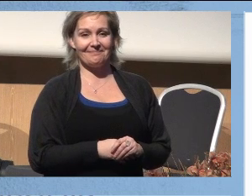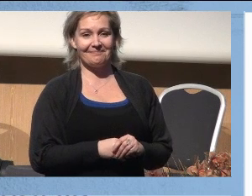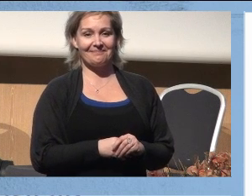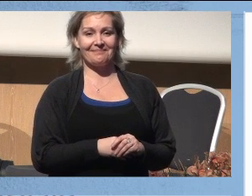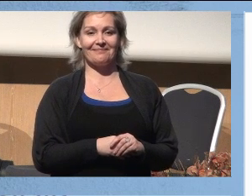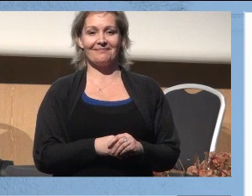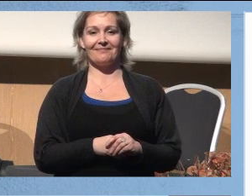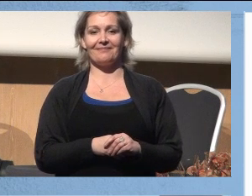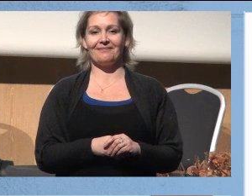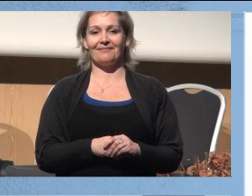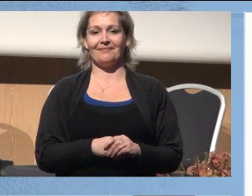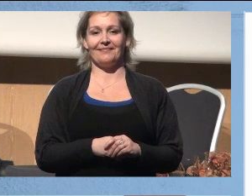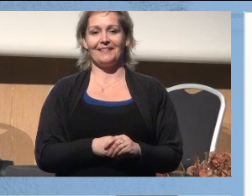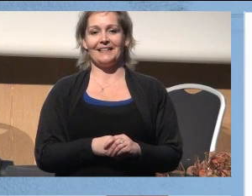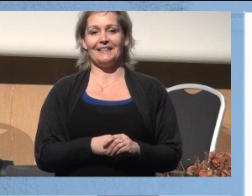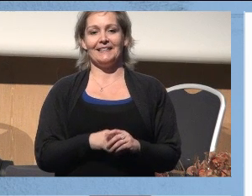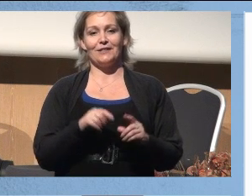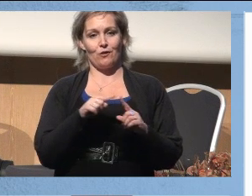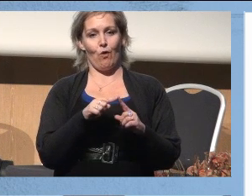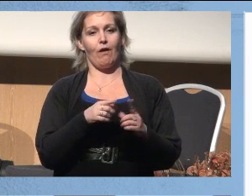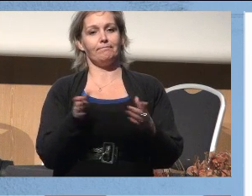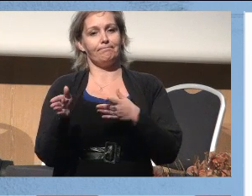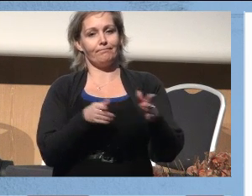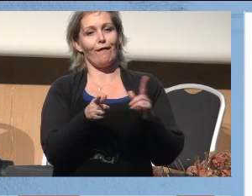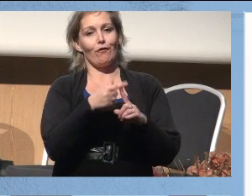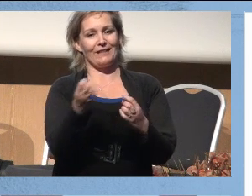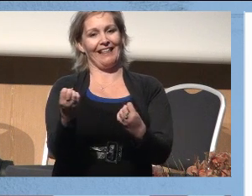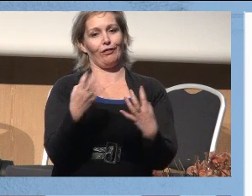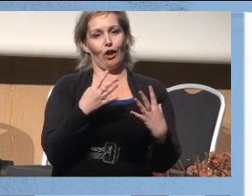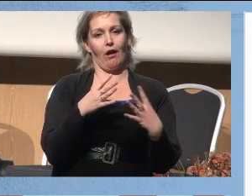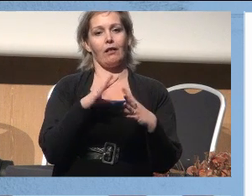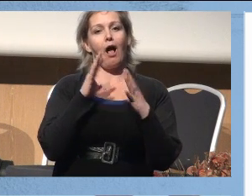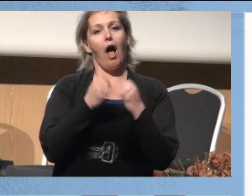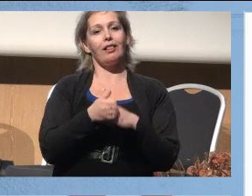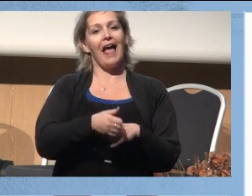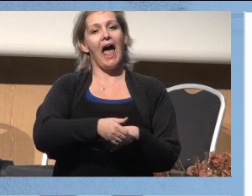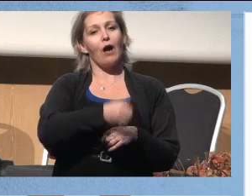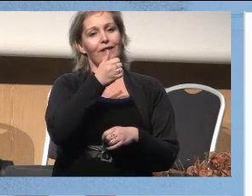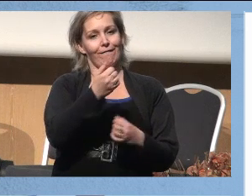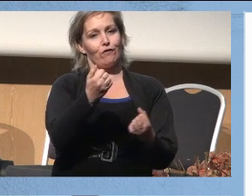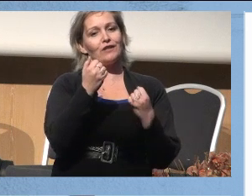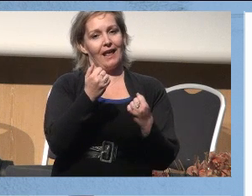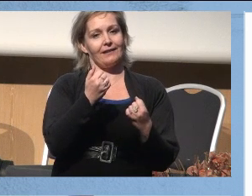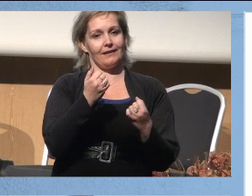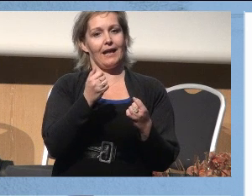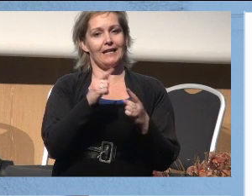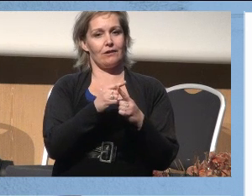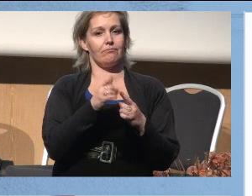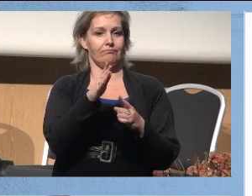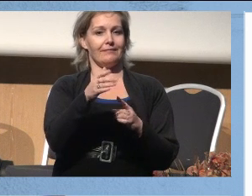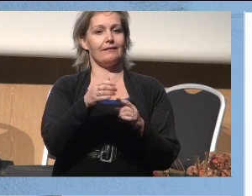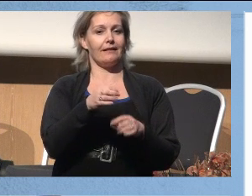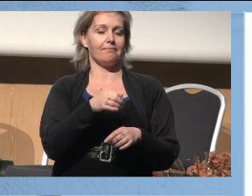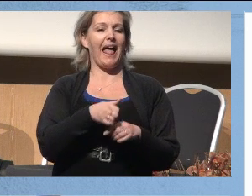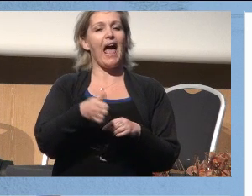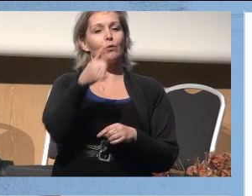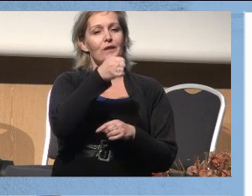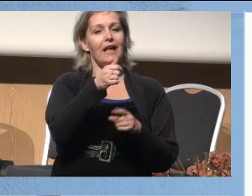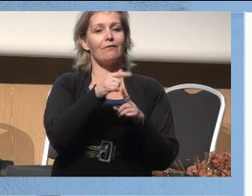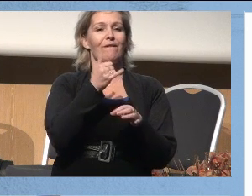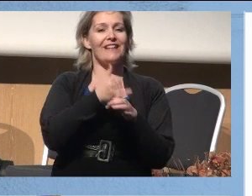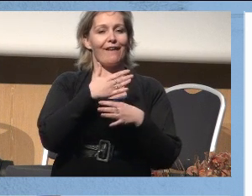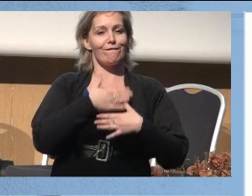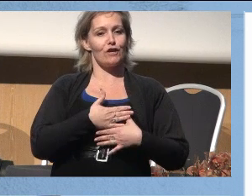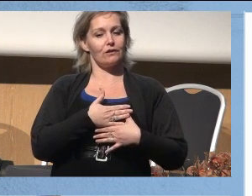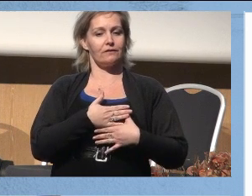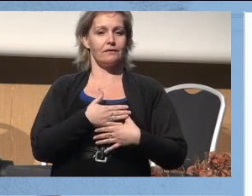Så er vi tilbake til det første inntrykket. Og da er det sånn at alle autoriteter forsterker hjerneautoritetene sine ved hvilke